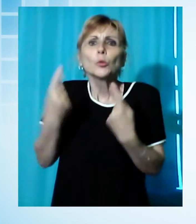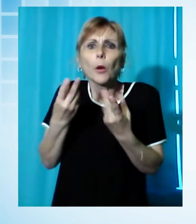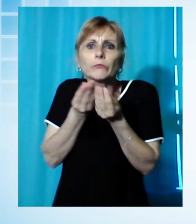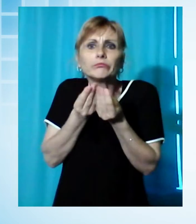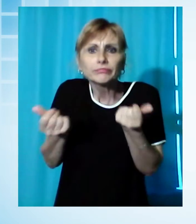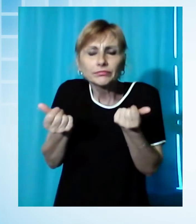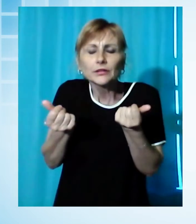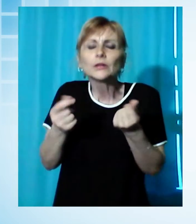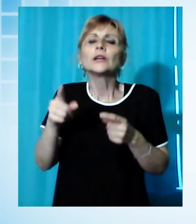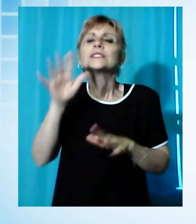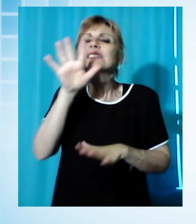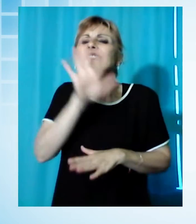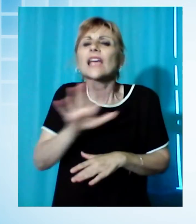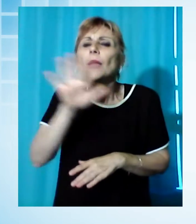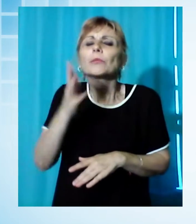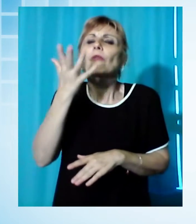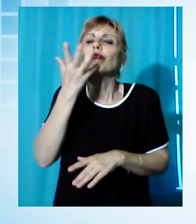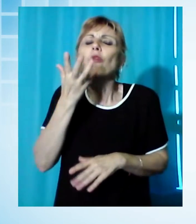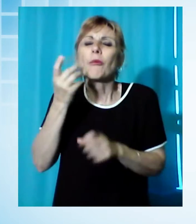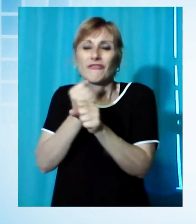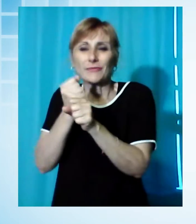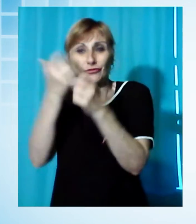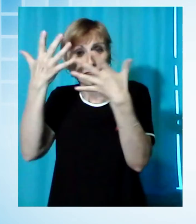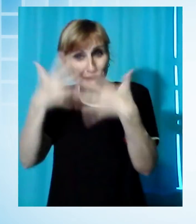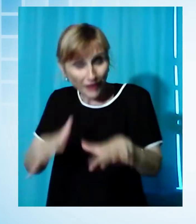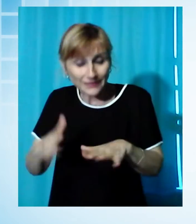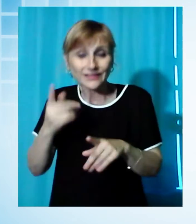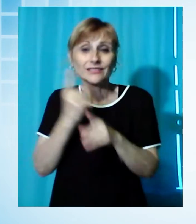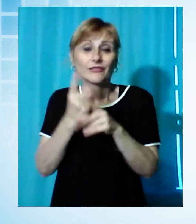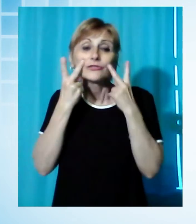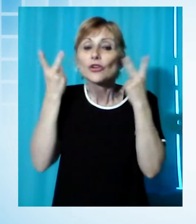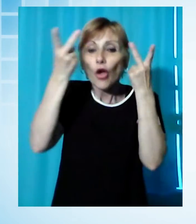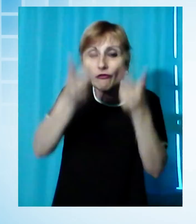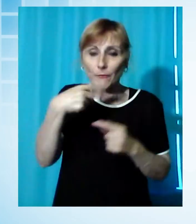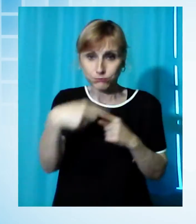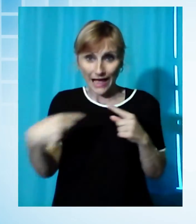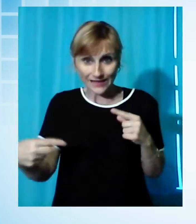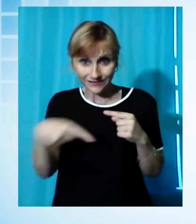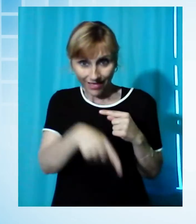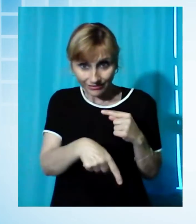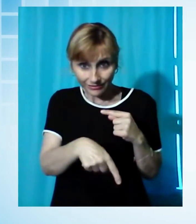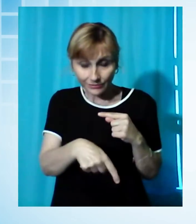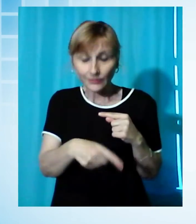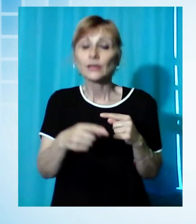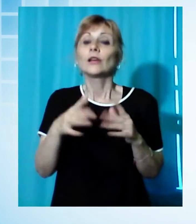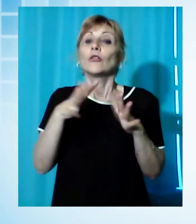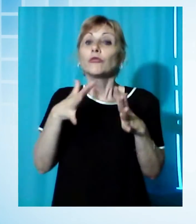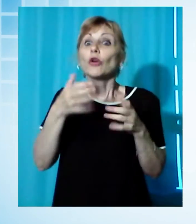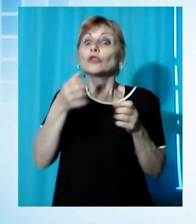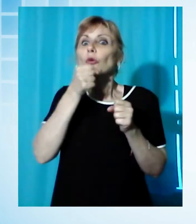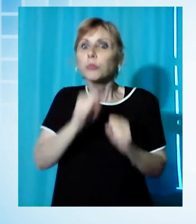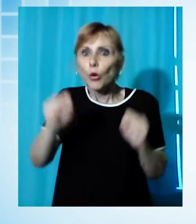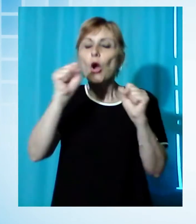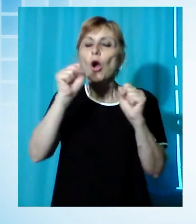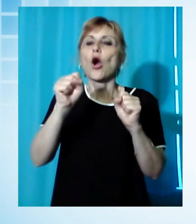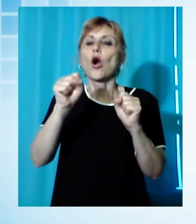trovare un parente nella zona dell'inceneritorio di Farascaia quindi tra le ipotesi c'è quella che possa essere finito causa un